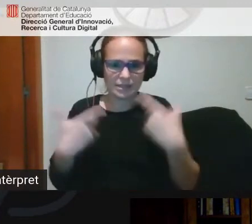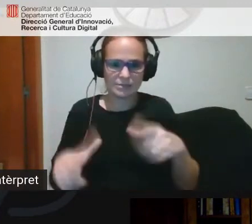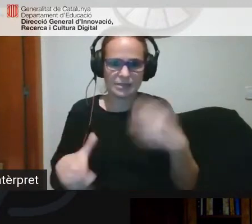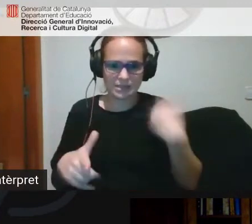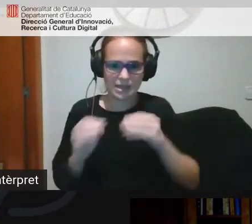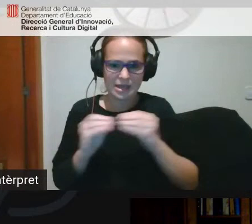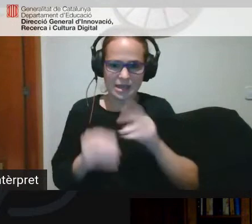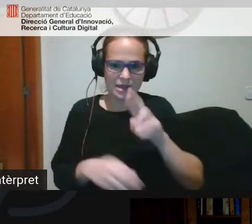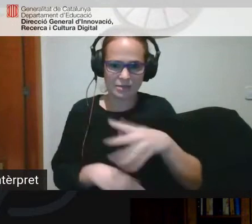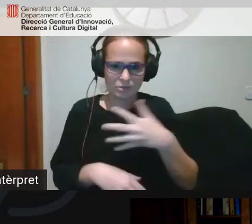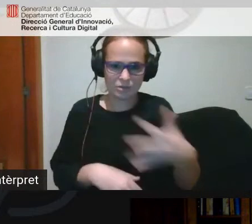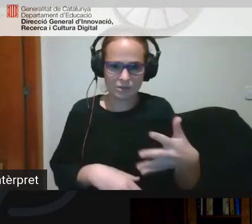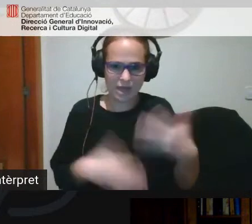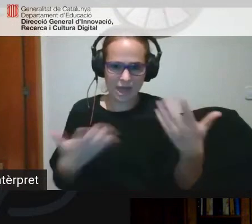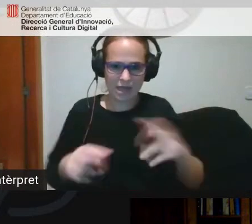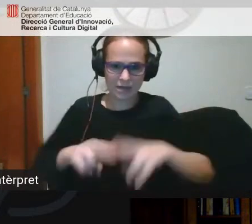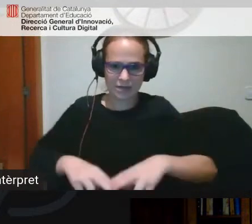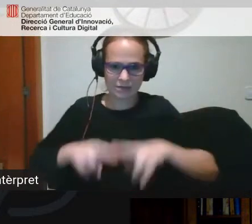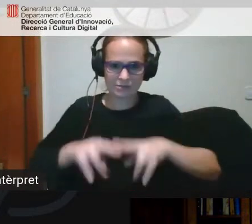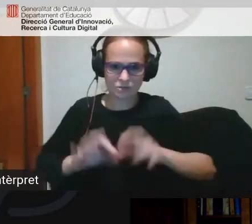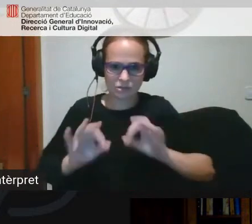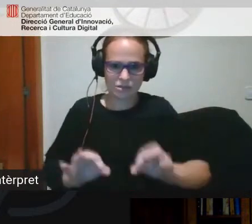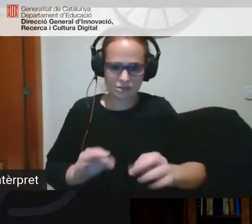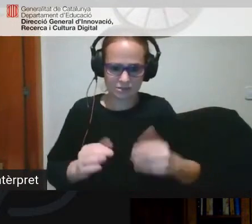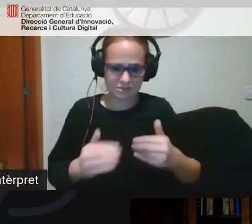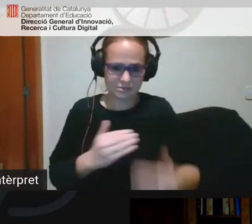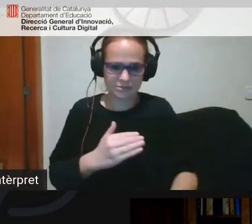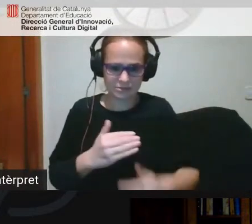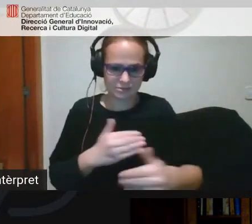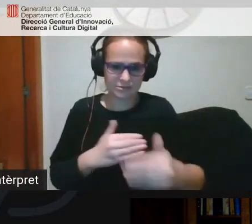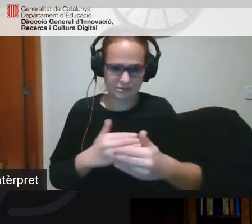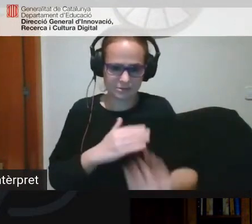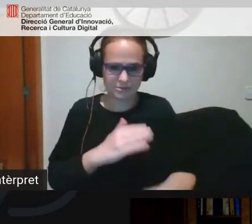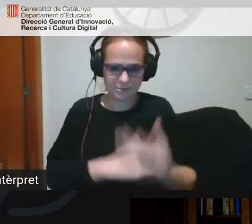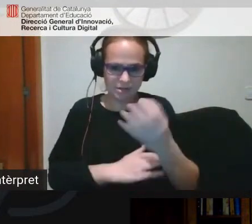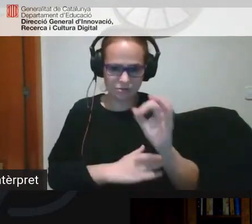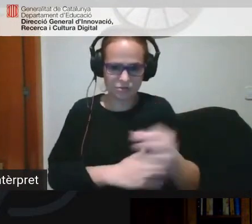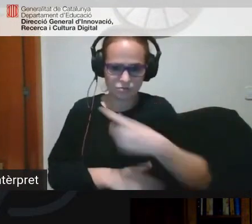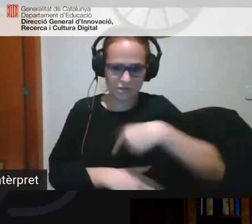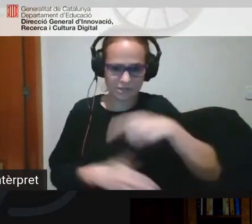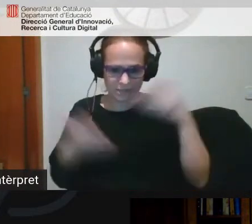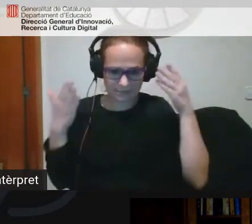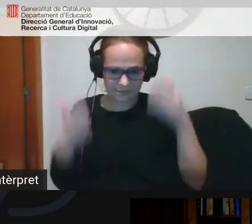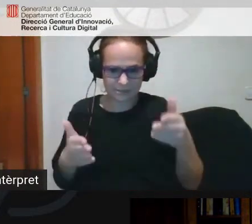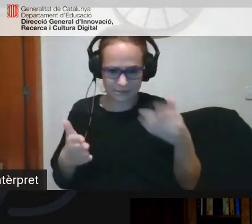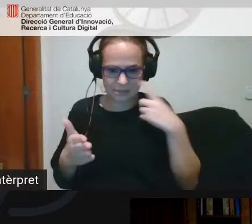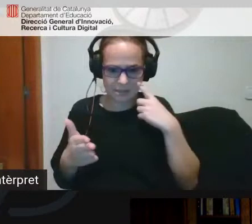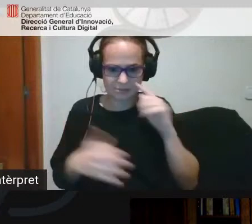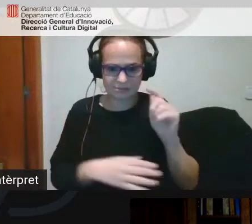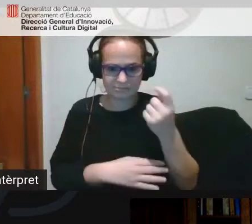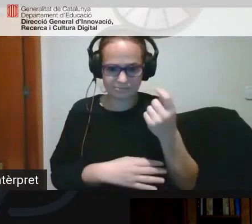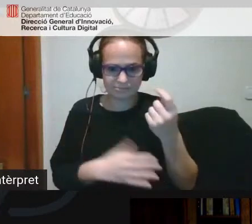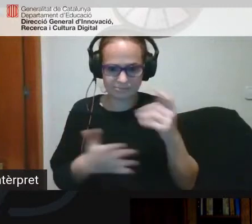actualment estan en revisió i sortiran en breu per tant estem pendents que surtin d'un dia per l'altre